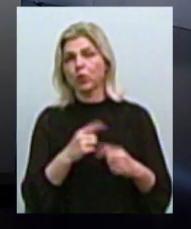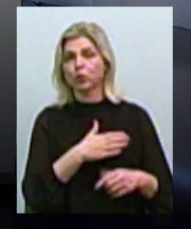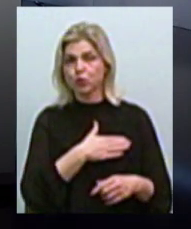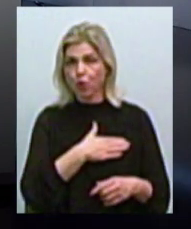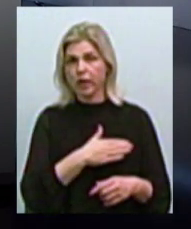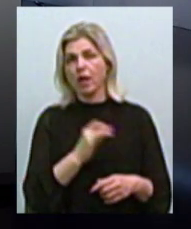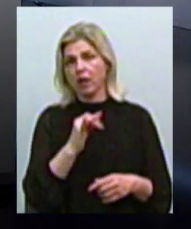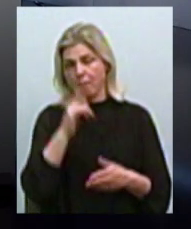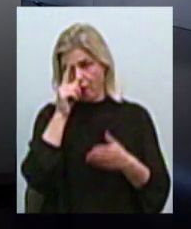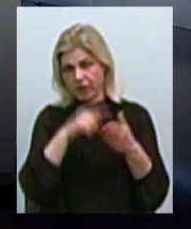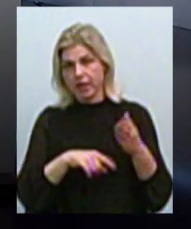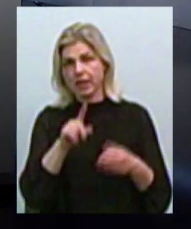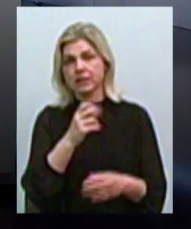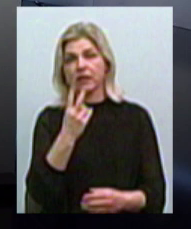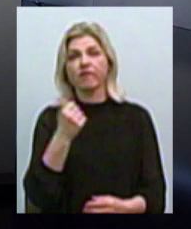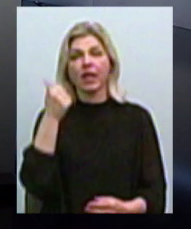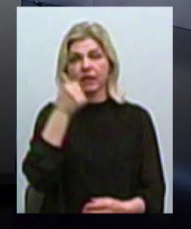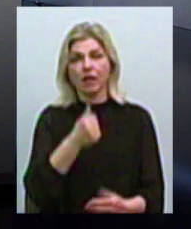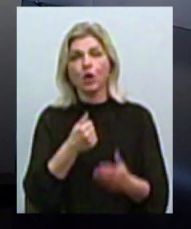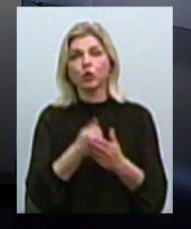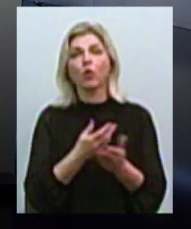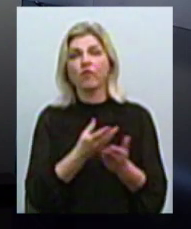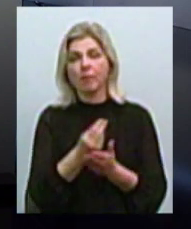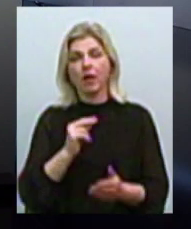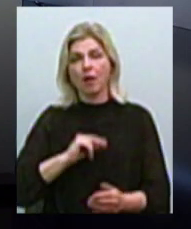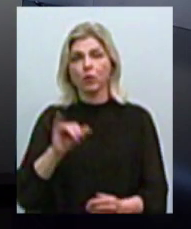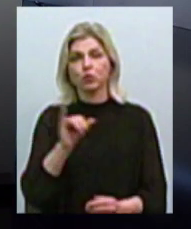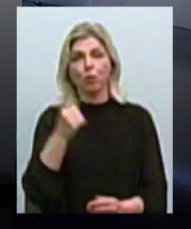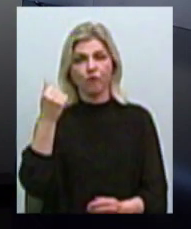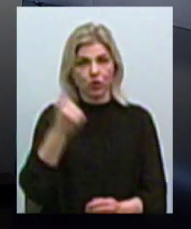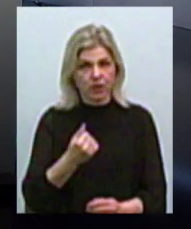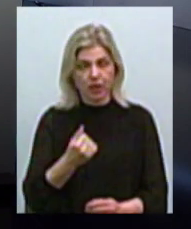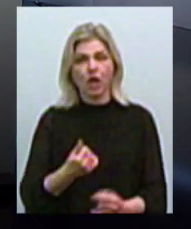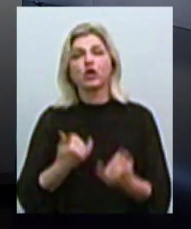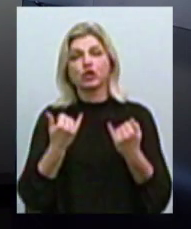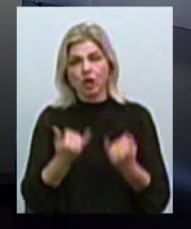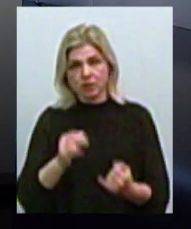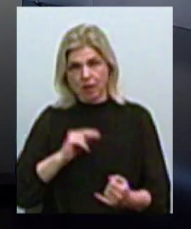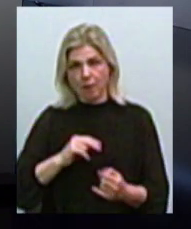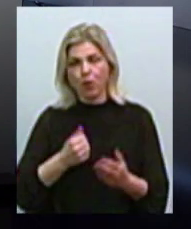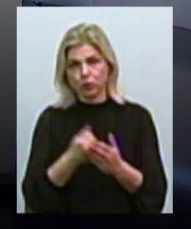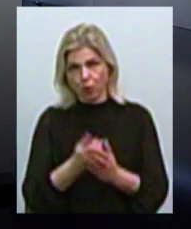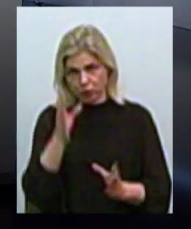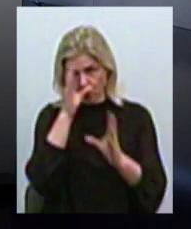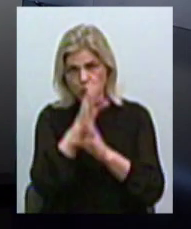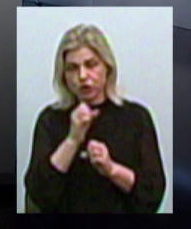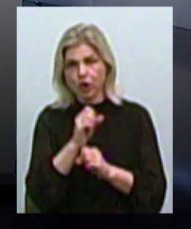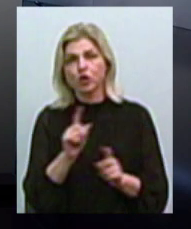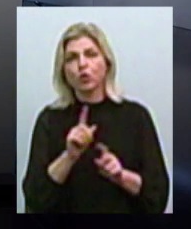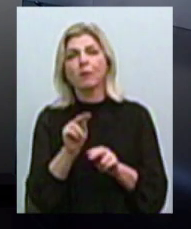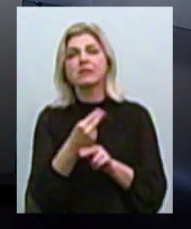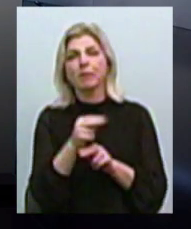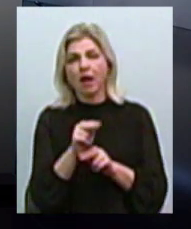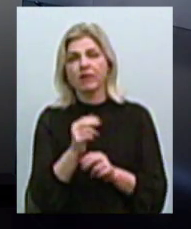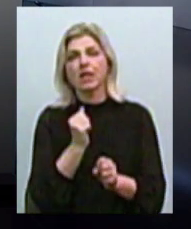поверте, ми за дві недели до виплаты працюли в суботу в воскресенье. Зараз ми працюємо до ночі для того, щоб зробити,